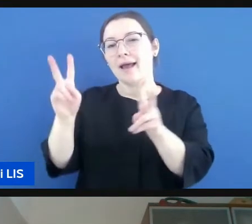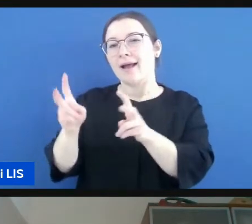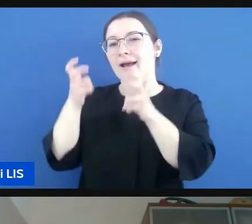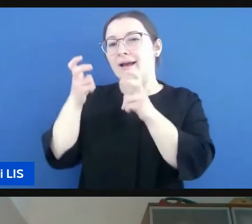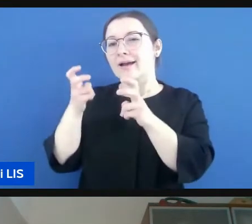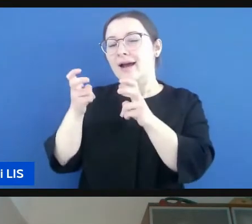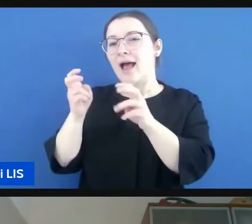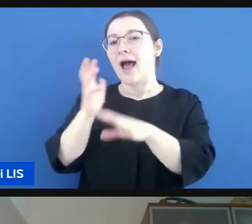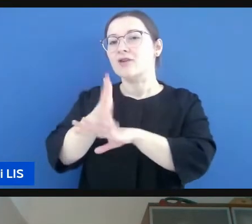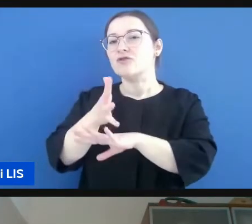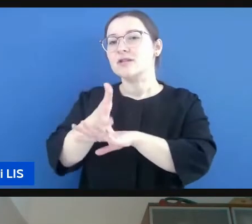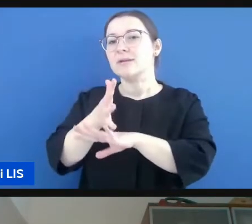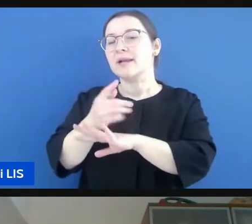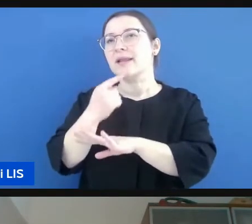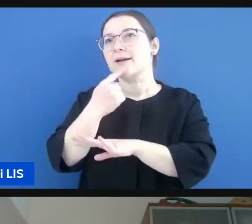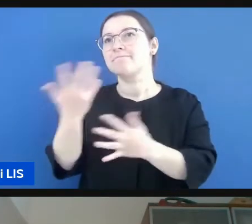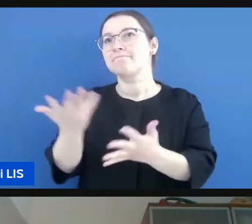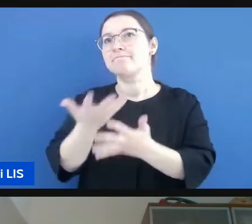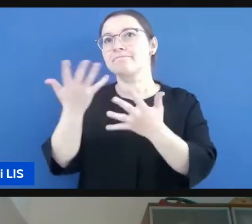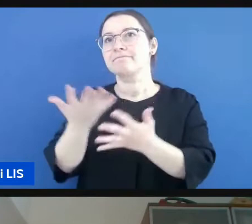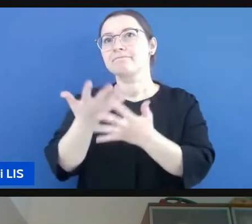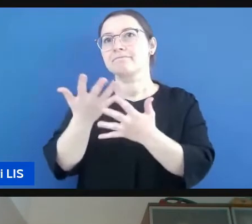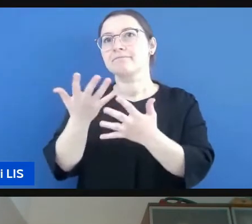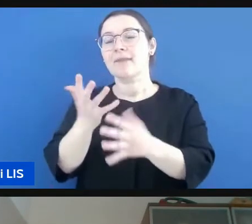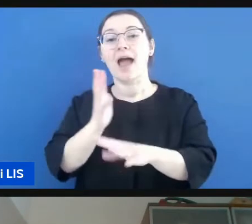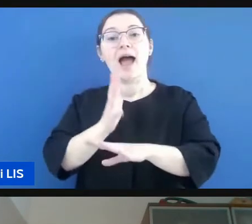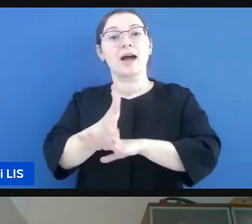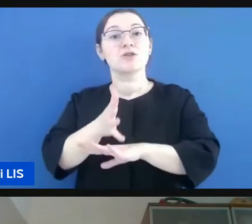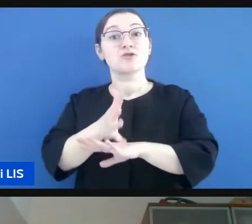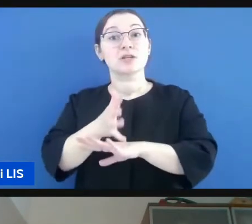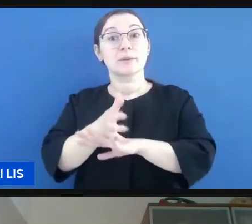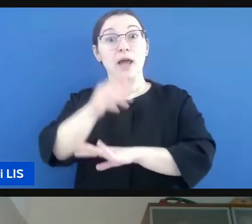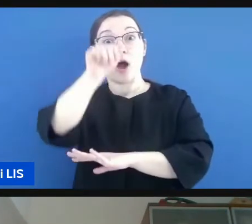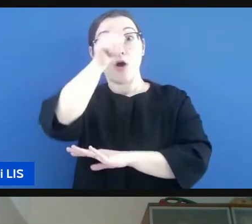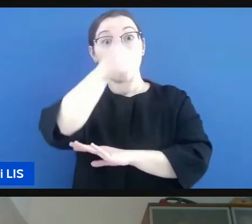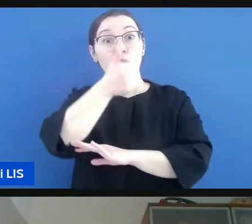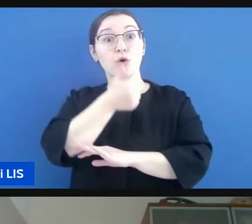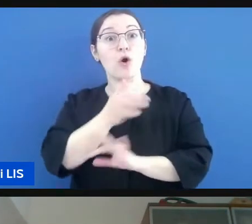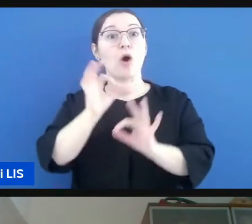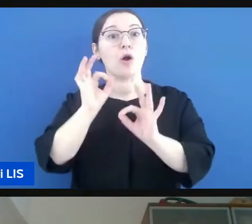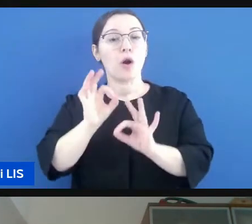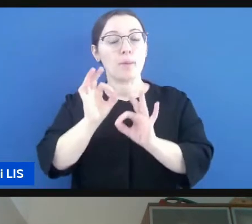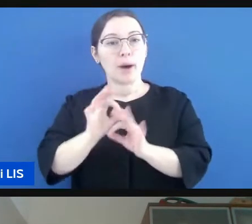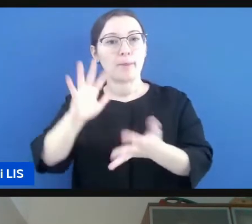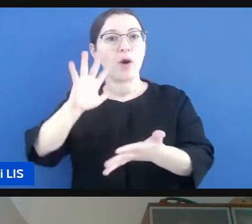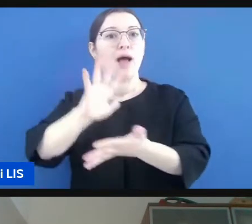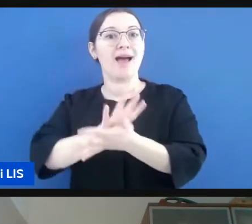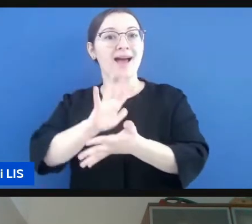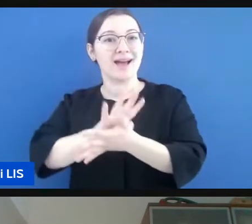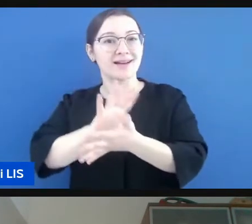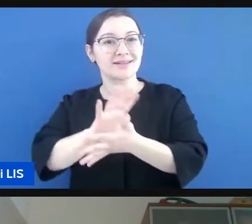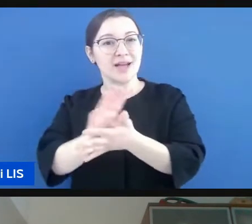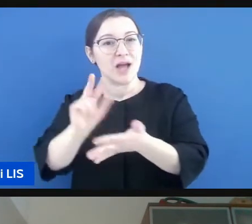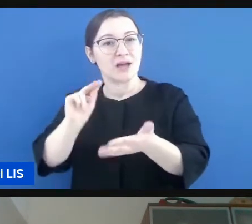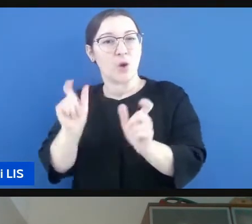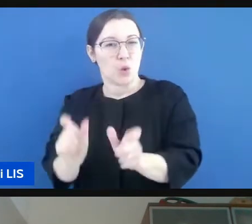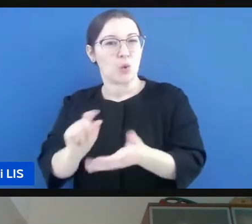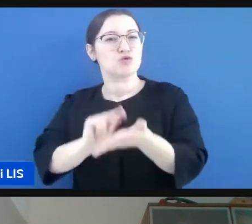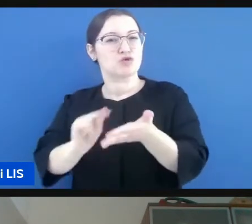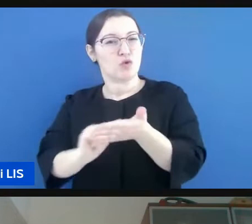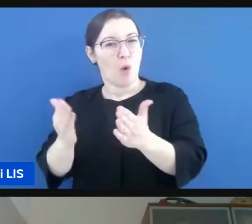come dire non considerare il ruolo dell'editoria scolastica in tutto questo quindi veramente